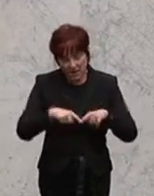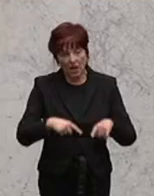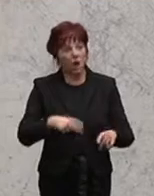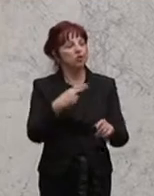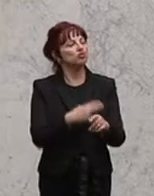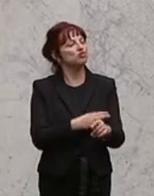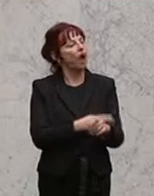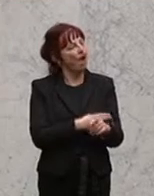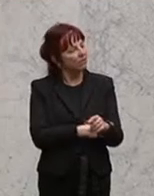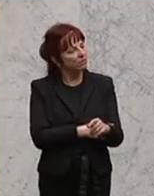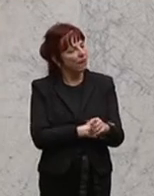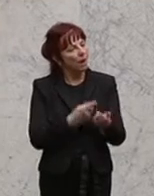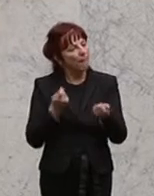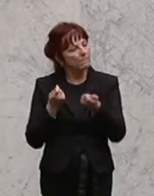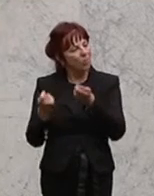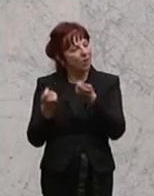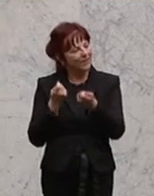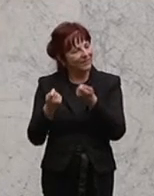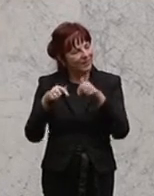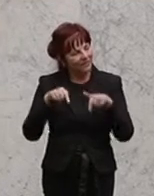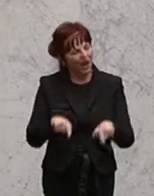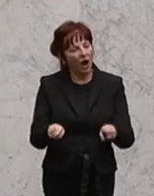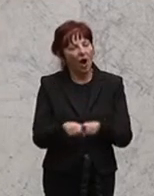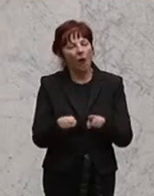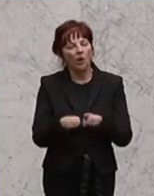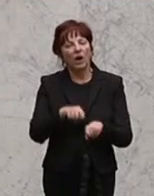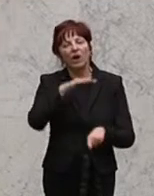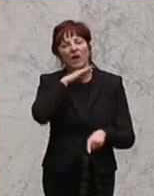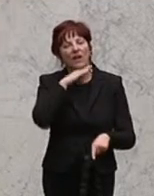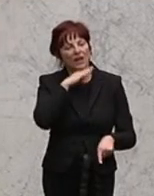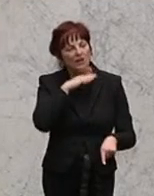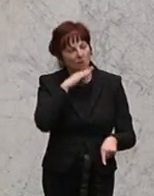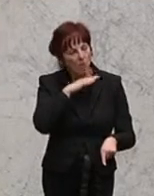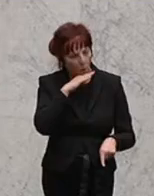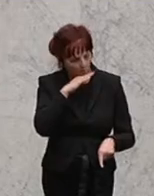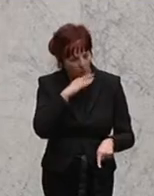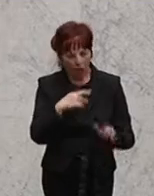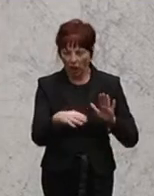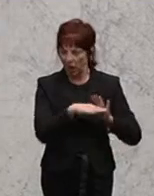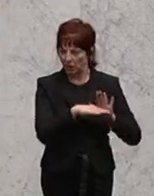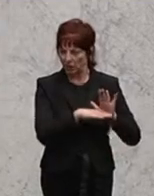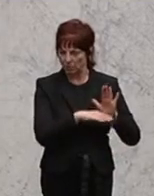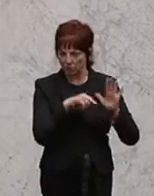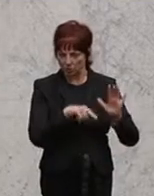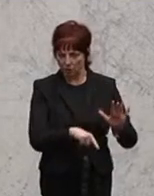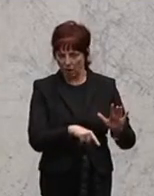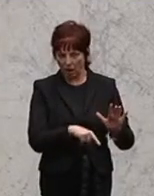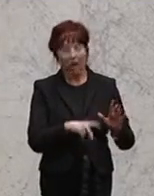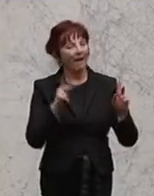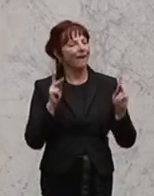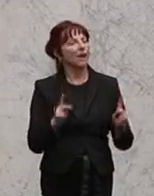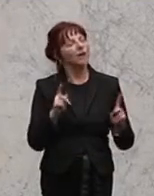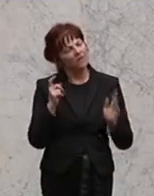auch die entsprechende Legitimation haben und die Legitimierungsfunktion erfüllen können, appelliere ich daran,